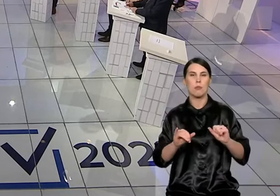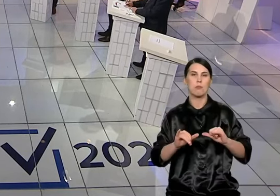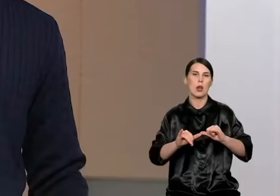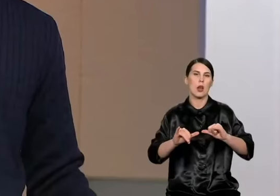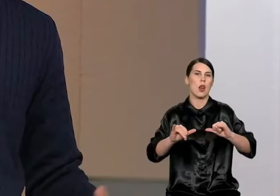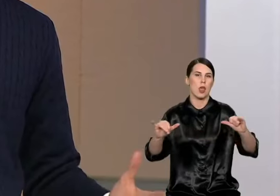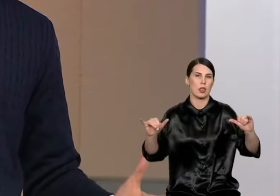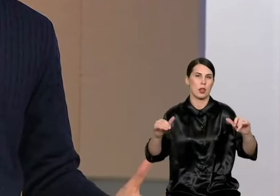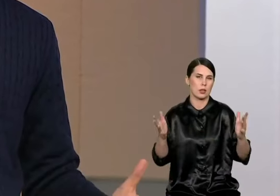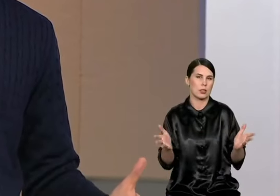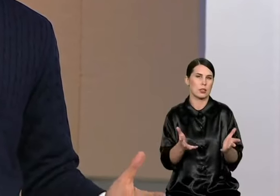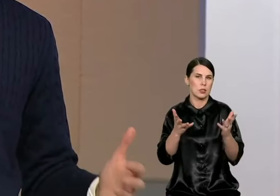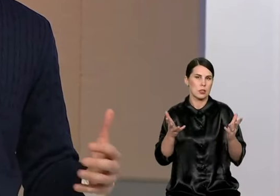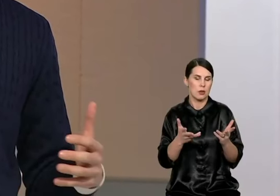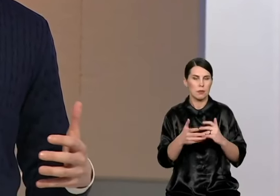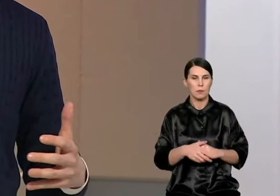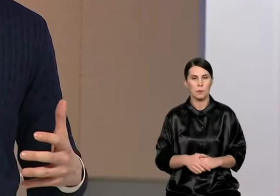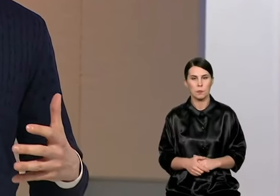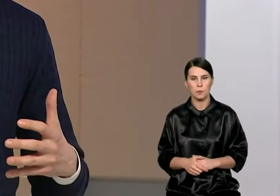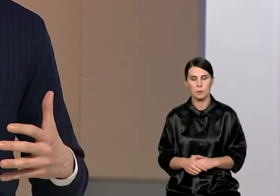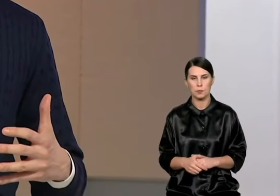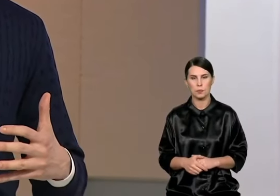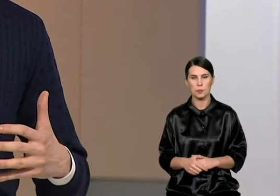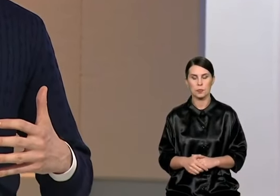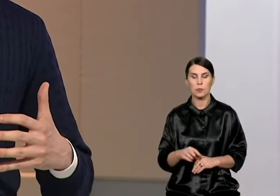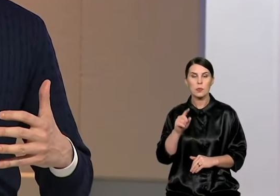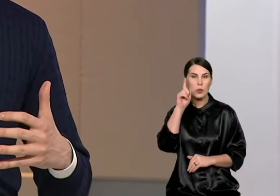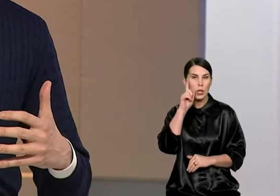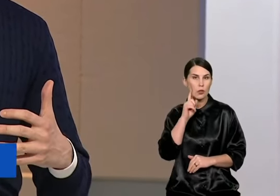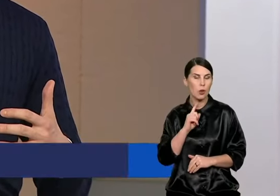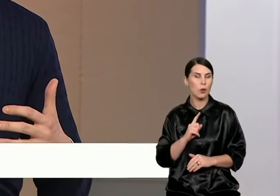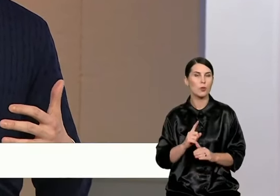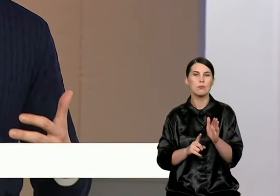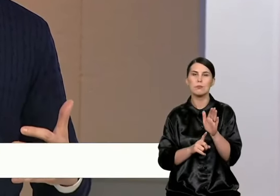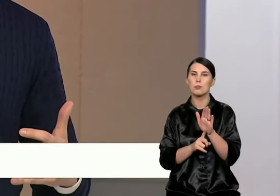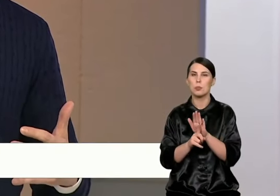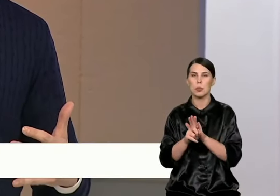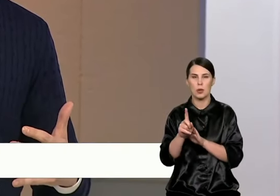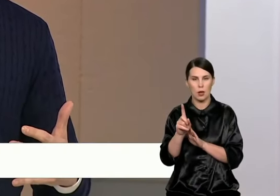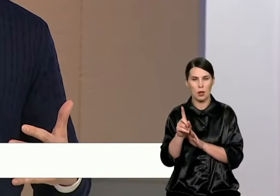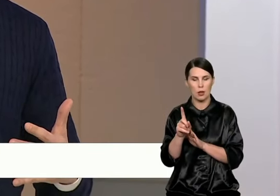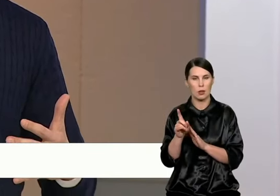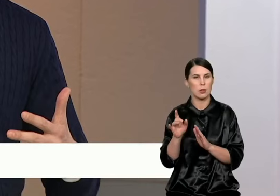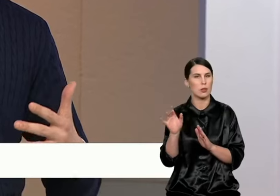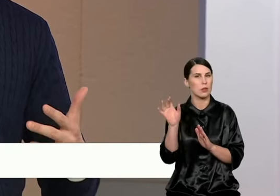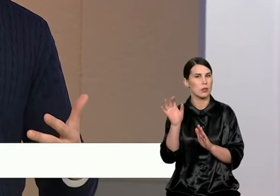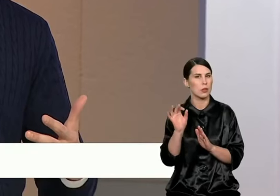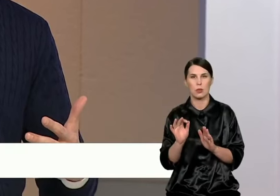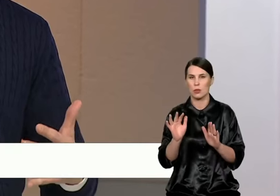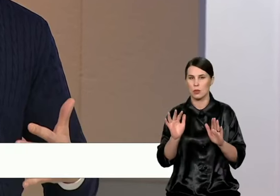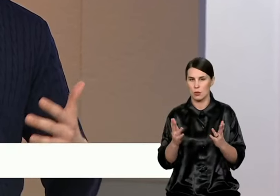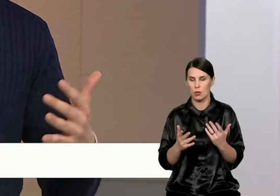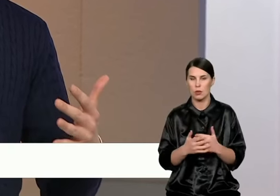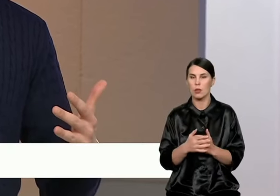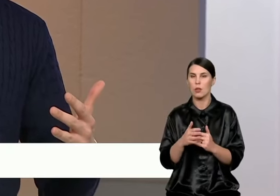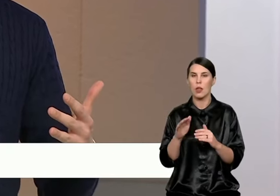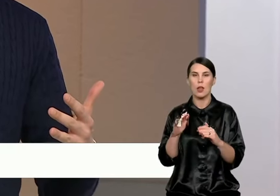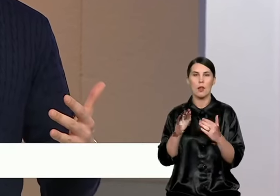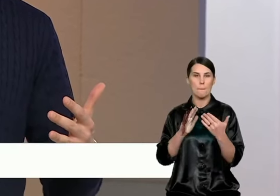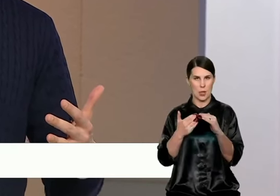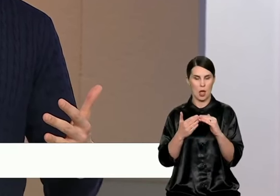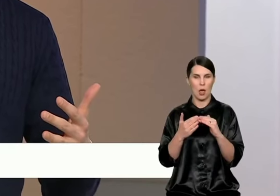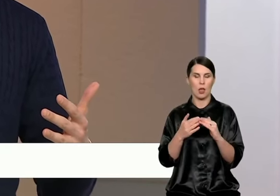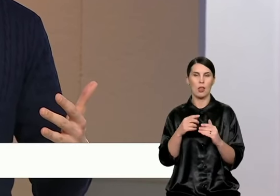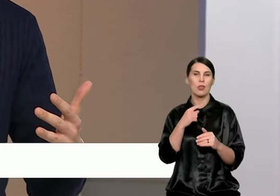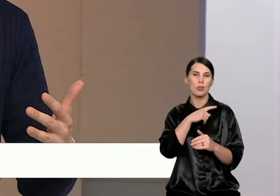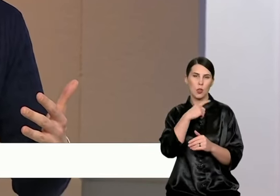Na, tai pradėti reikėtų nuo to, kad miestas tikrai turi pakankamai finansinių resursų išspręsti šitą problemą ir